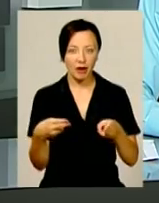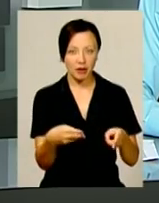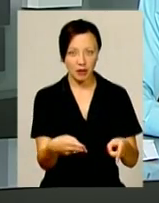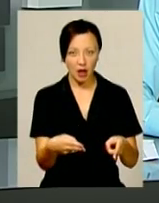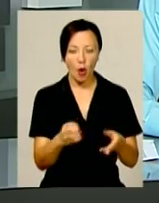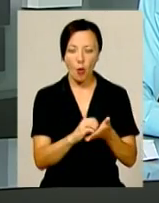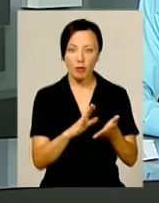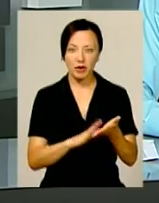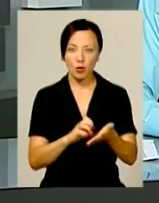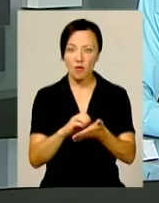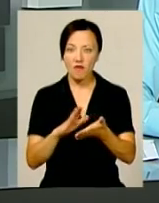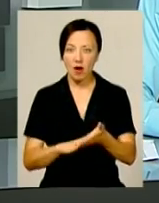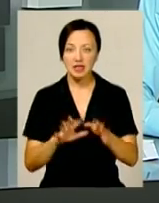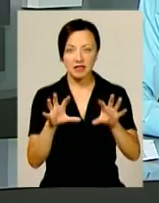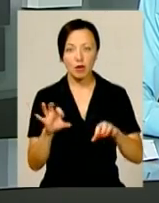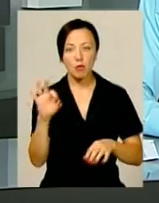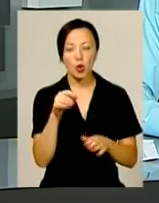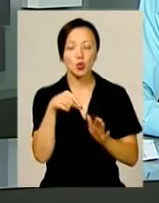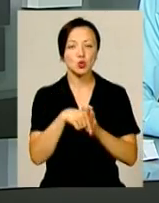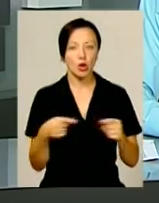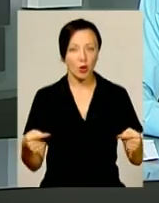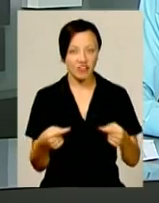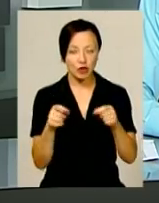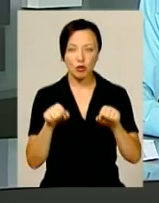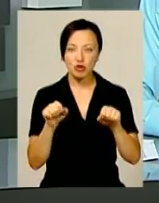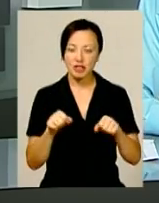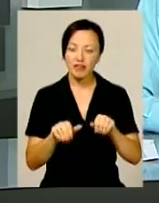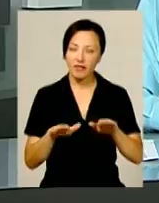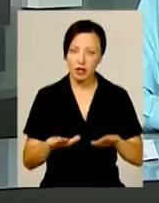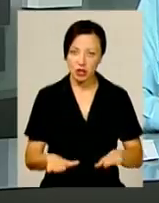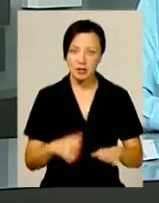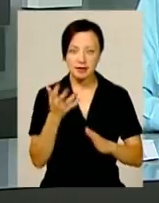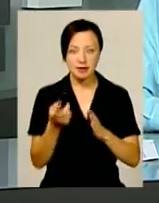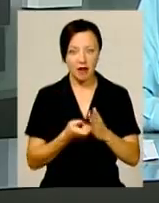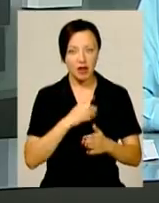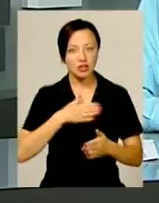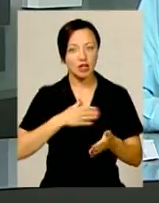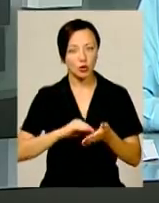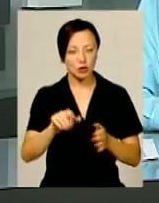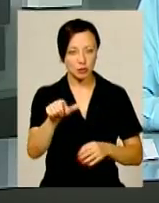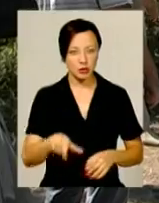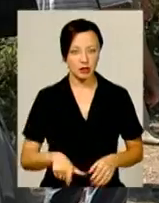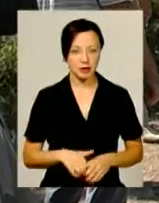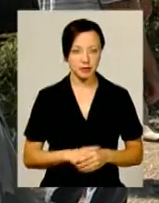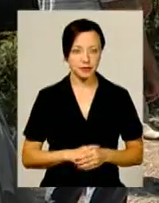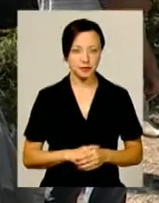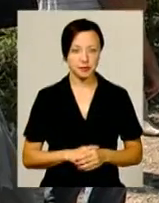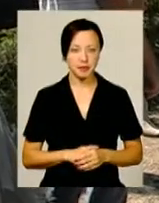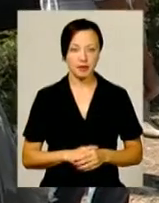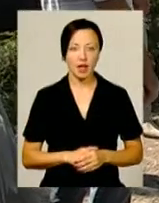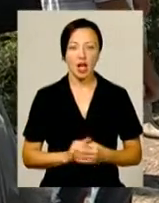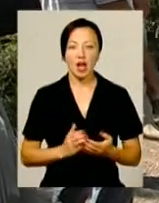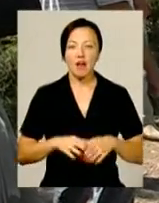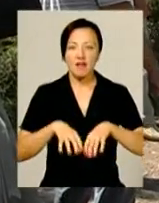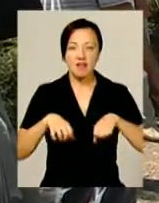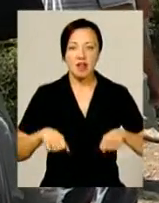облікувати тварин. Про суть конфлікту та можливі шляхи його розв'язання дізнавалась Анна Михайловська. Чиновників